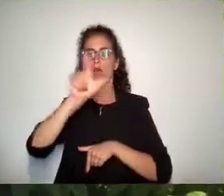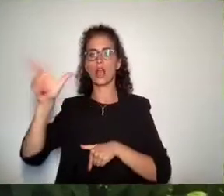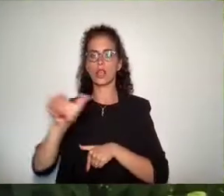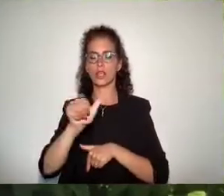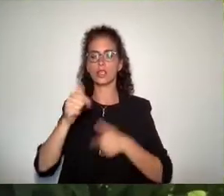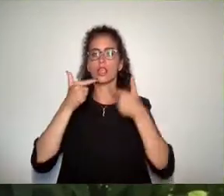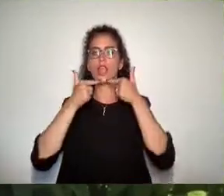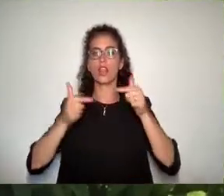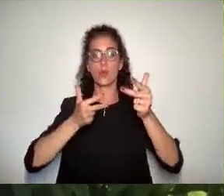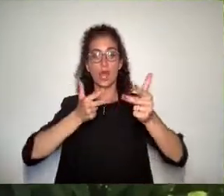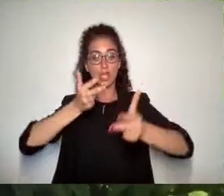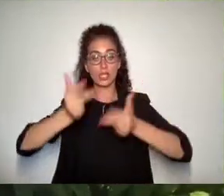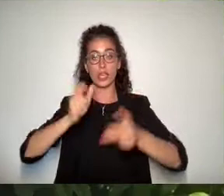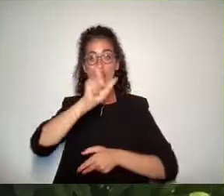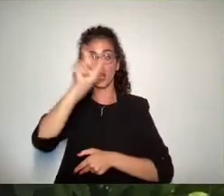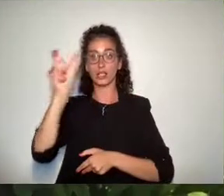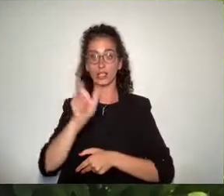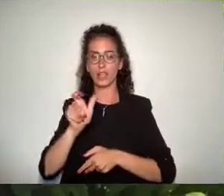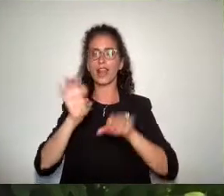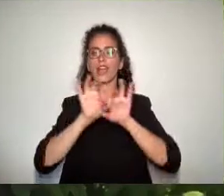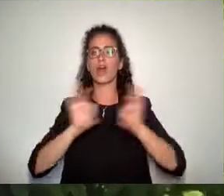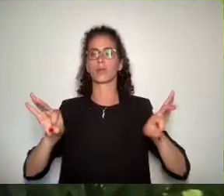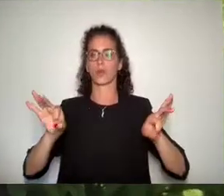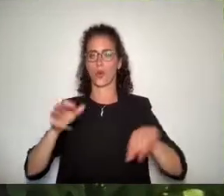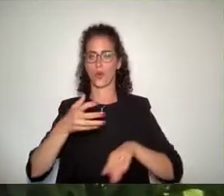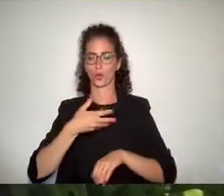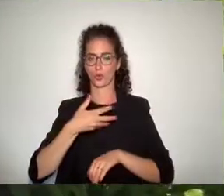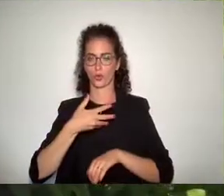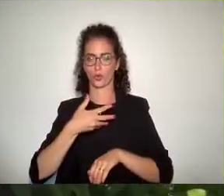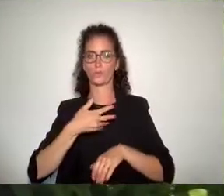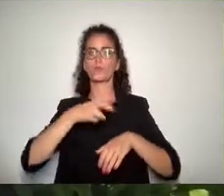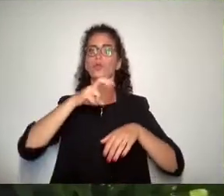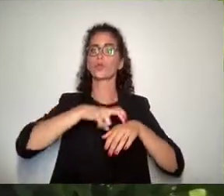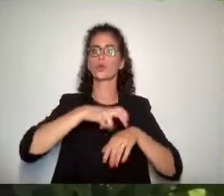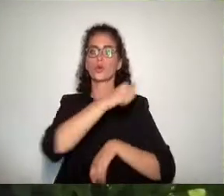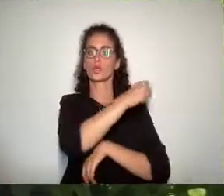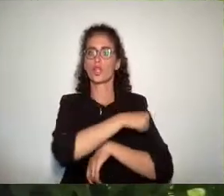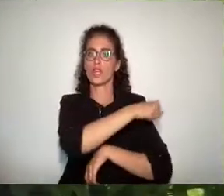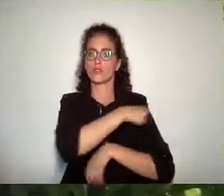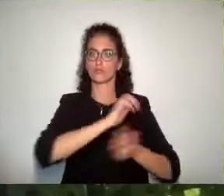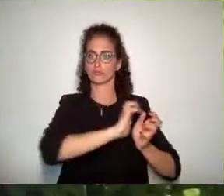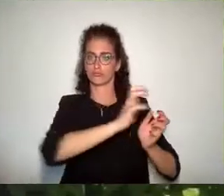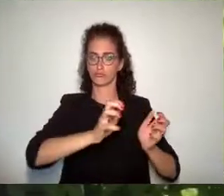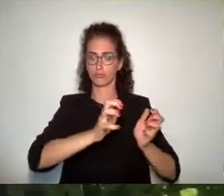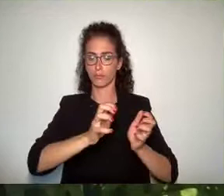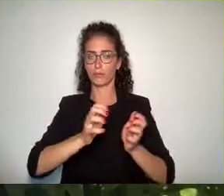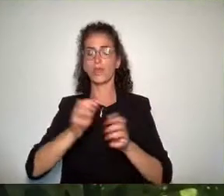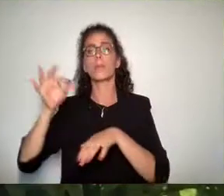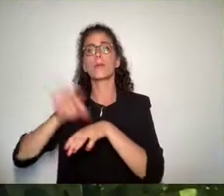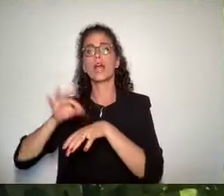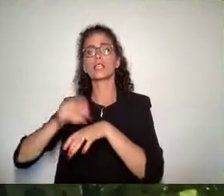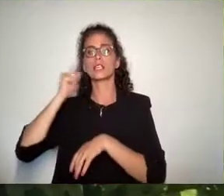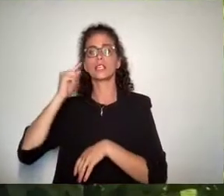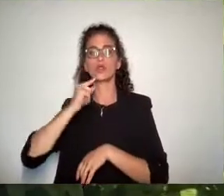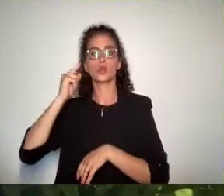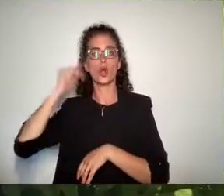apposito tablet permette di migliorare la comunicazione tra gli operatori sanitari e gli utenti non udenti o